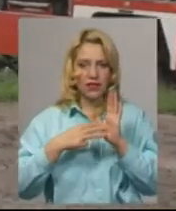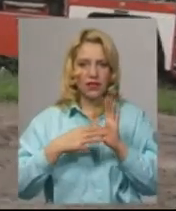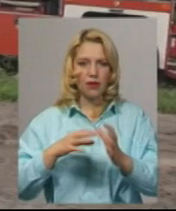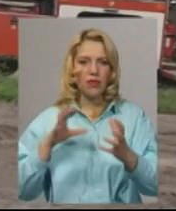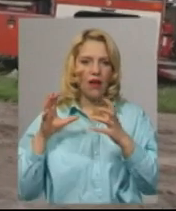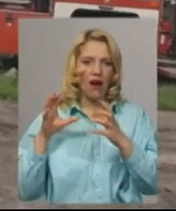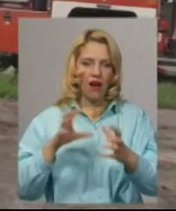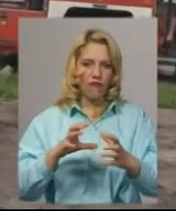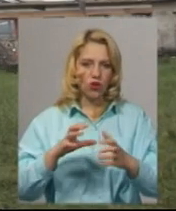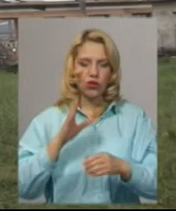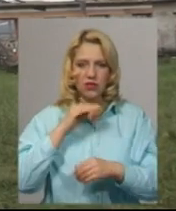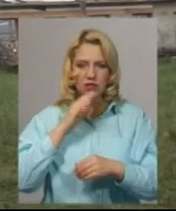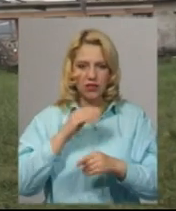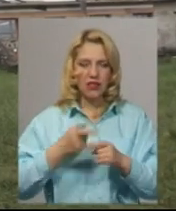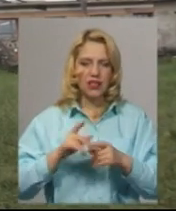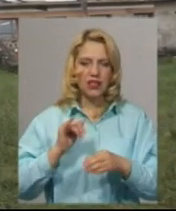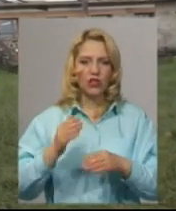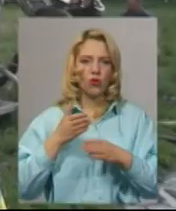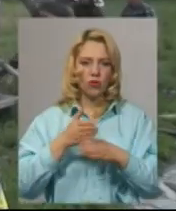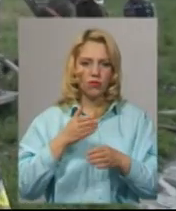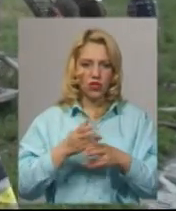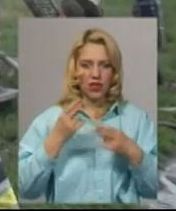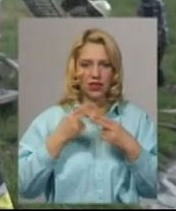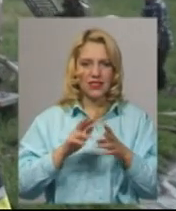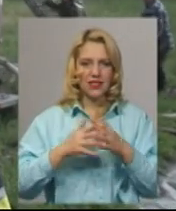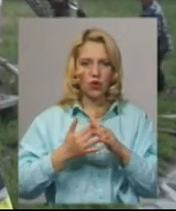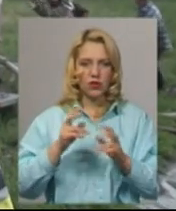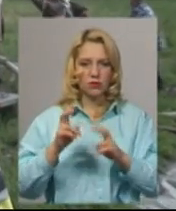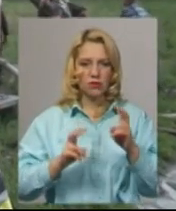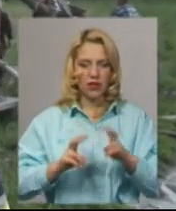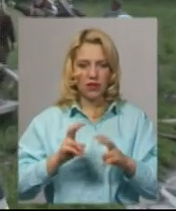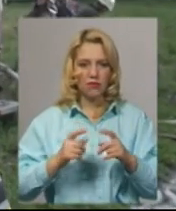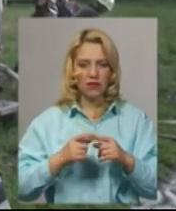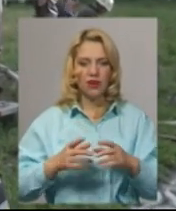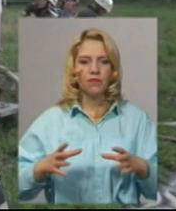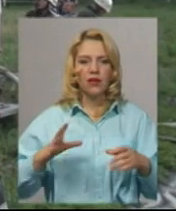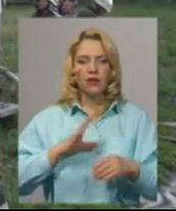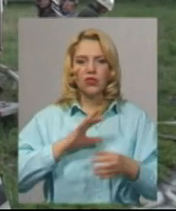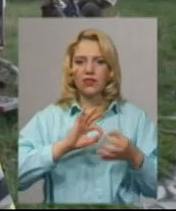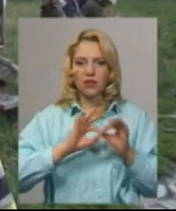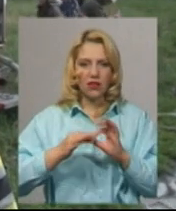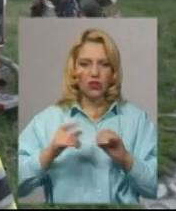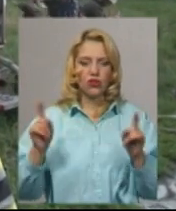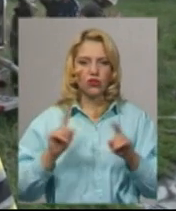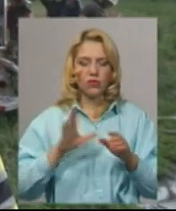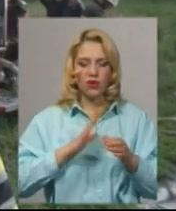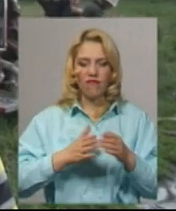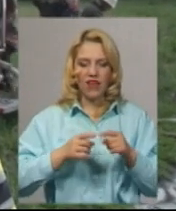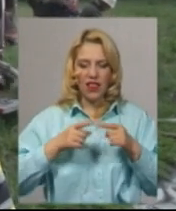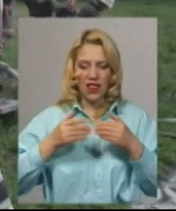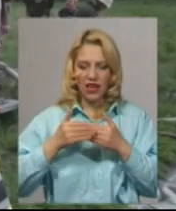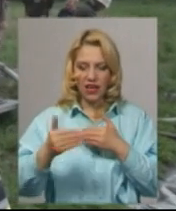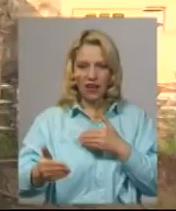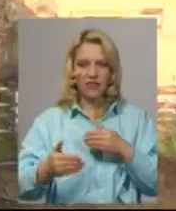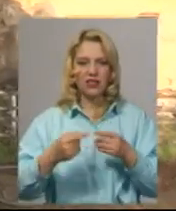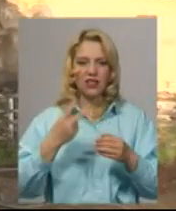допоміжна техніка сільхозпідприємства. Складнюючими факторами було велика відстань від пожежної частини,